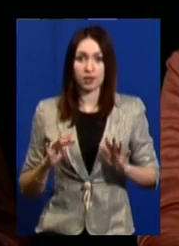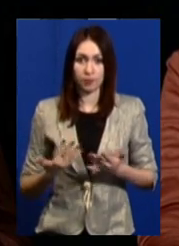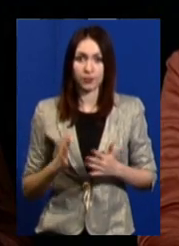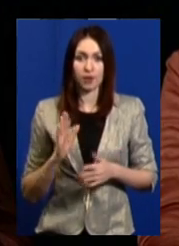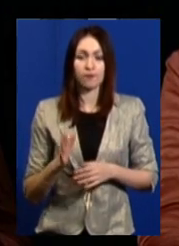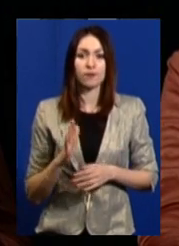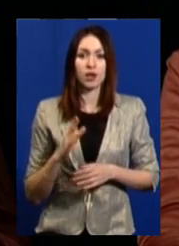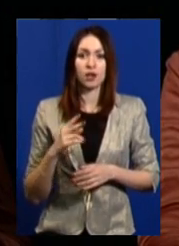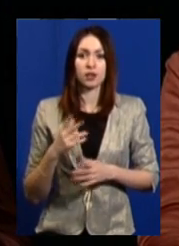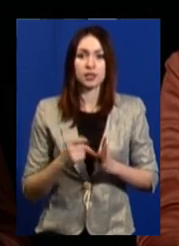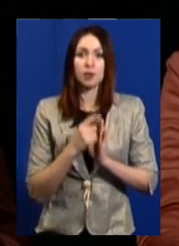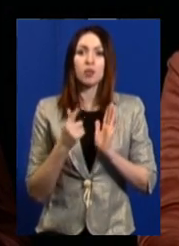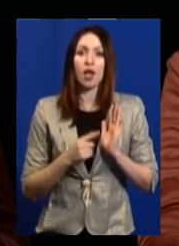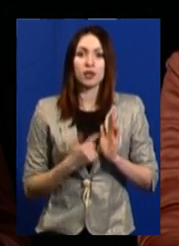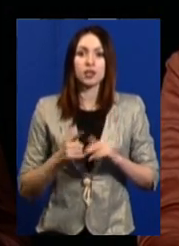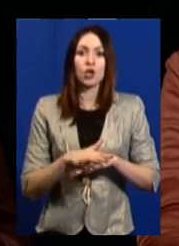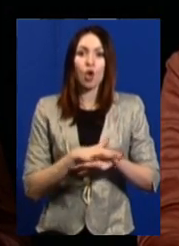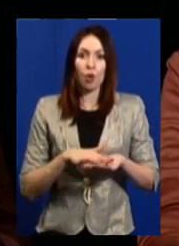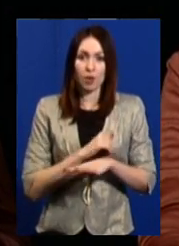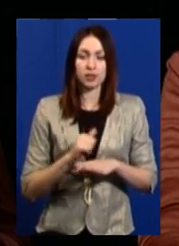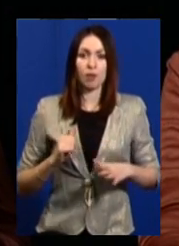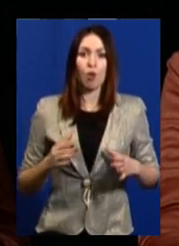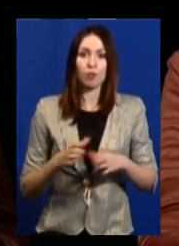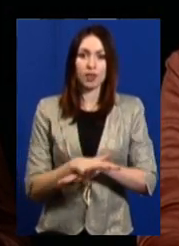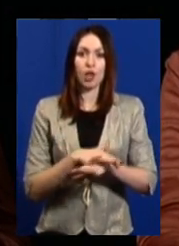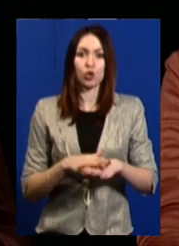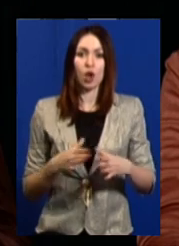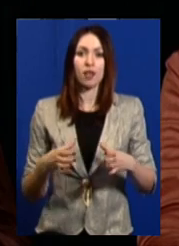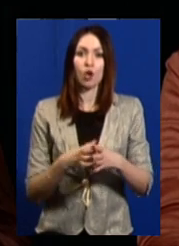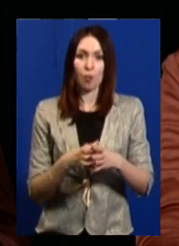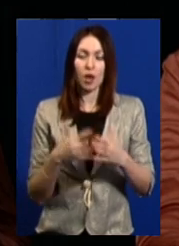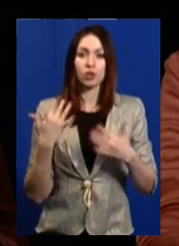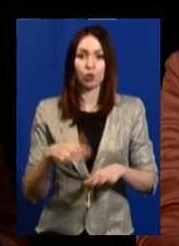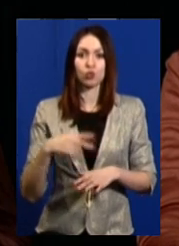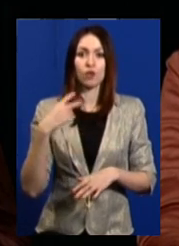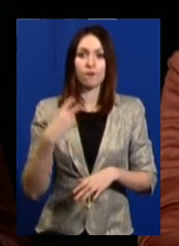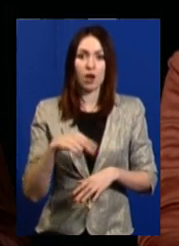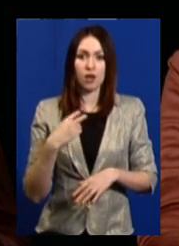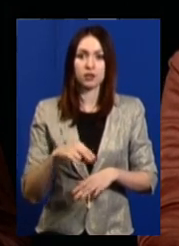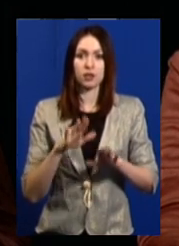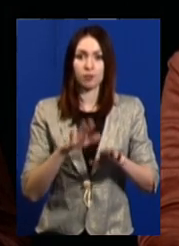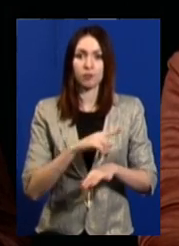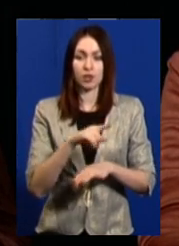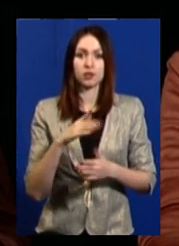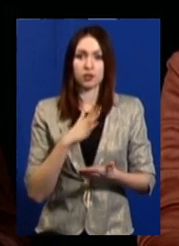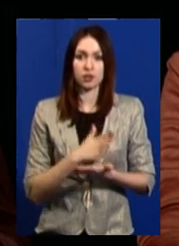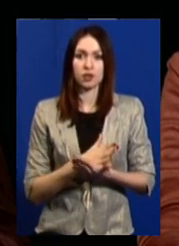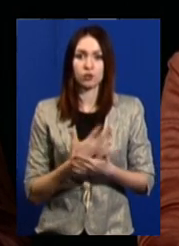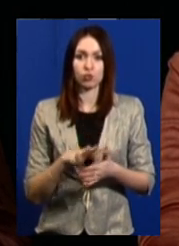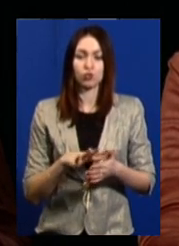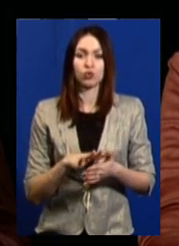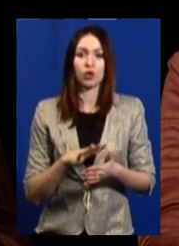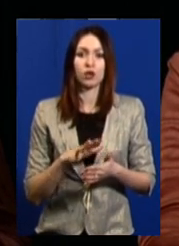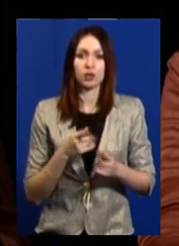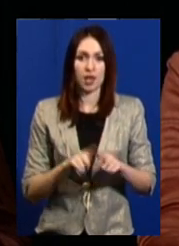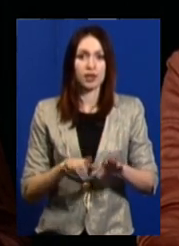17 громадах, у самооб'єднаних територіальних громадах вже 20 посад ФСРів введено. Це дуже